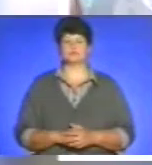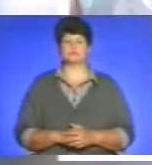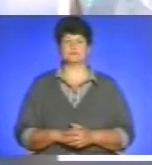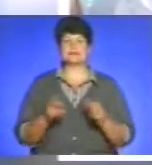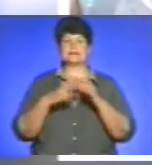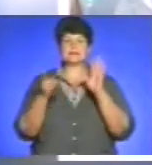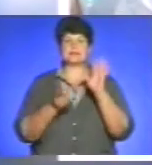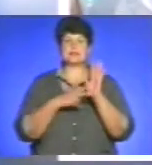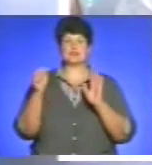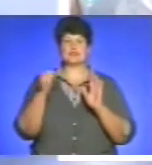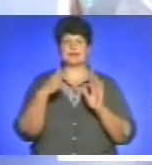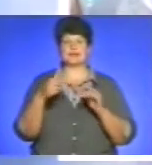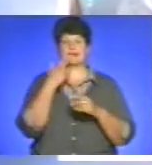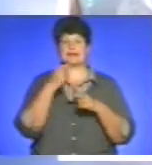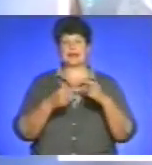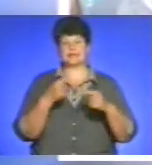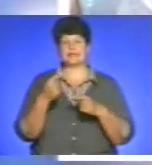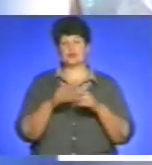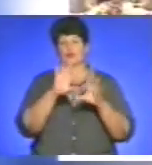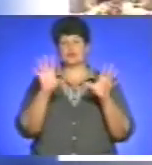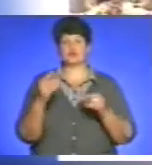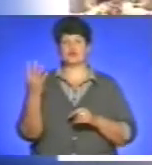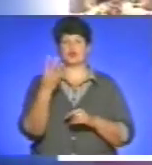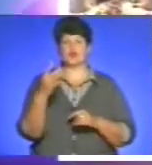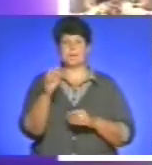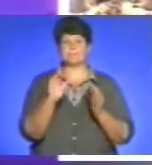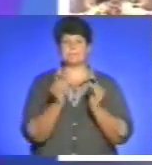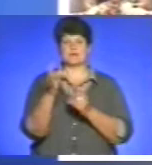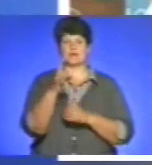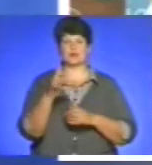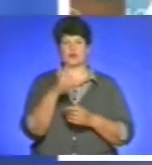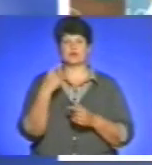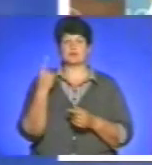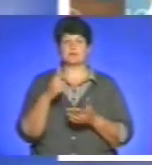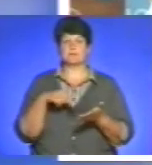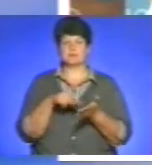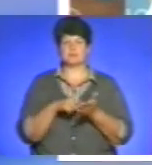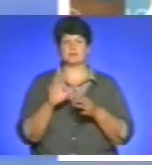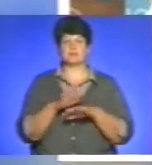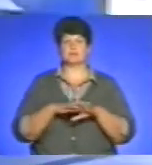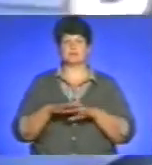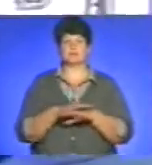17 серпня традиційно у чотирьох мікрорайонних обласного центру дірмаркуватимуть.